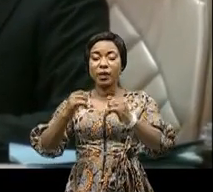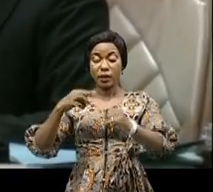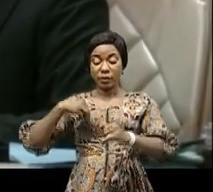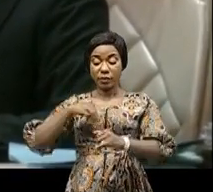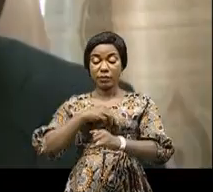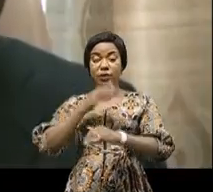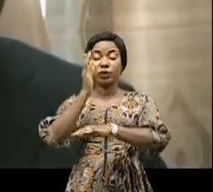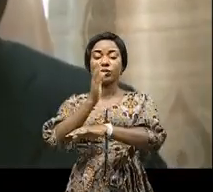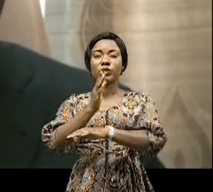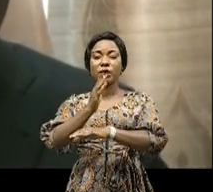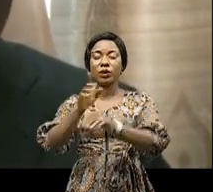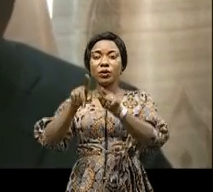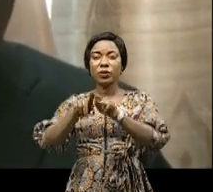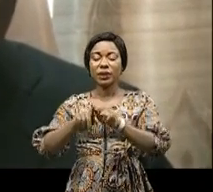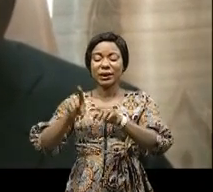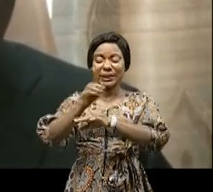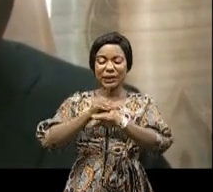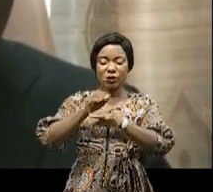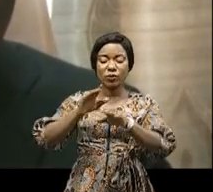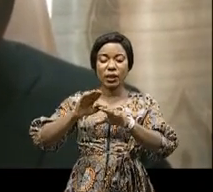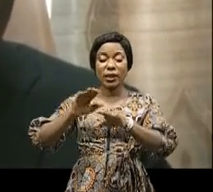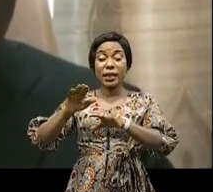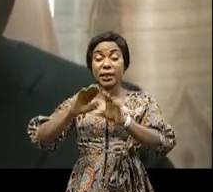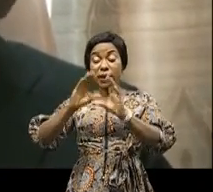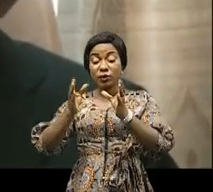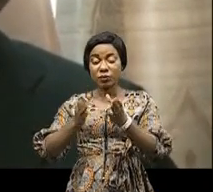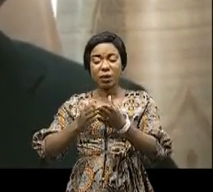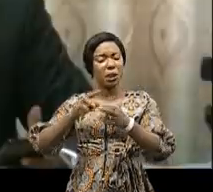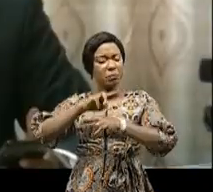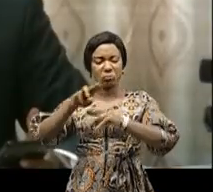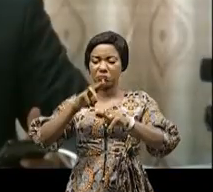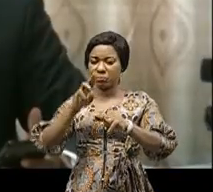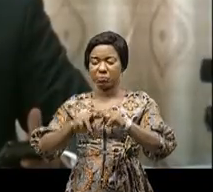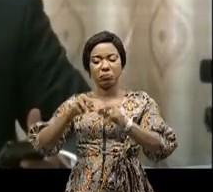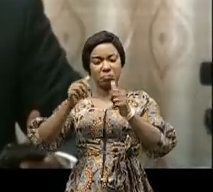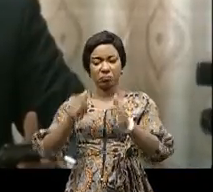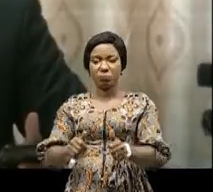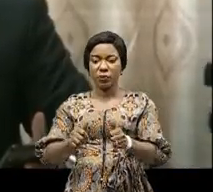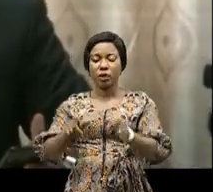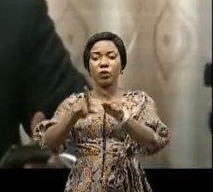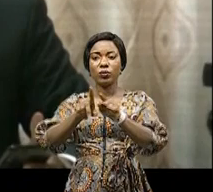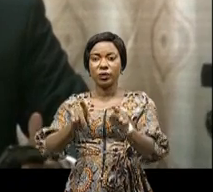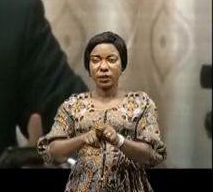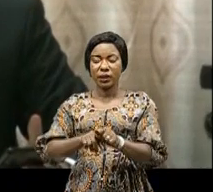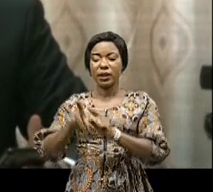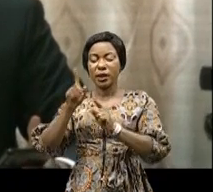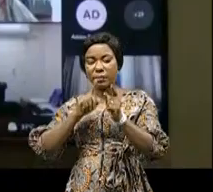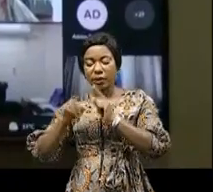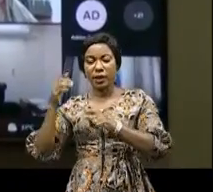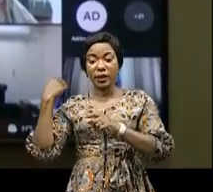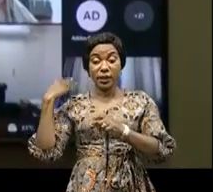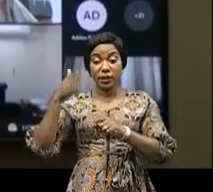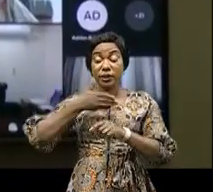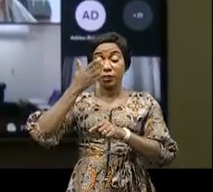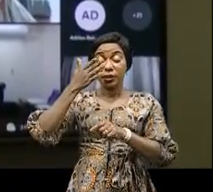que l'état du territoire national demeure globalement calme. Quelques faits saillants ont marqué l'état d'esprit de la